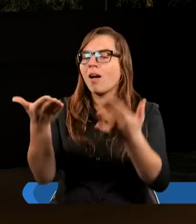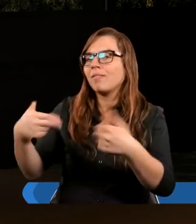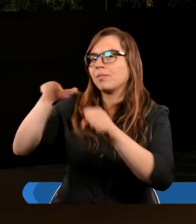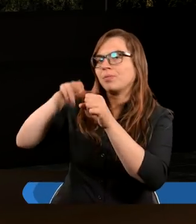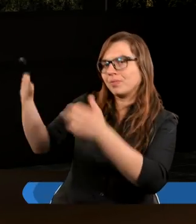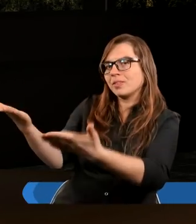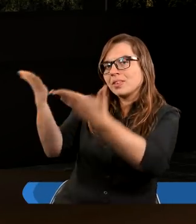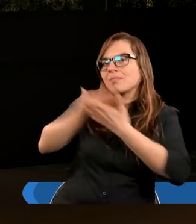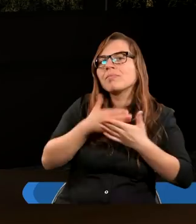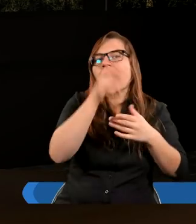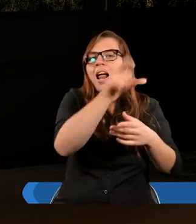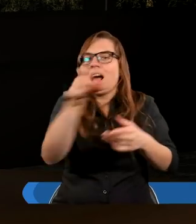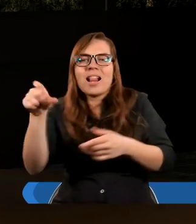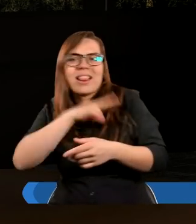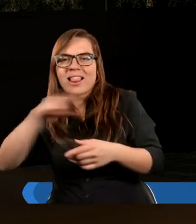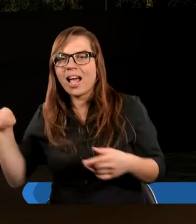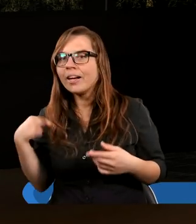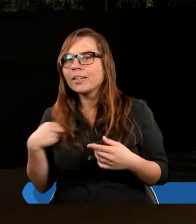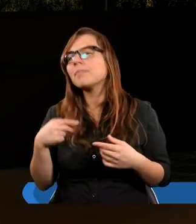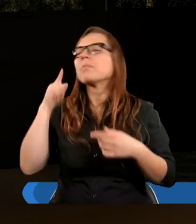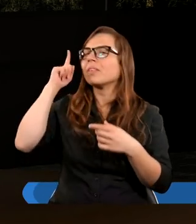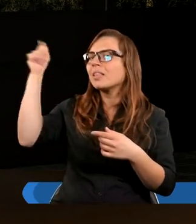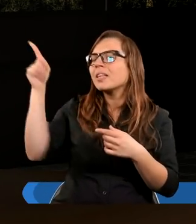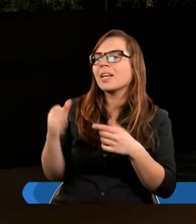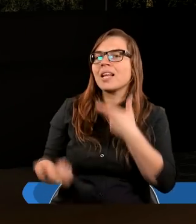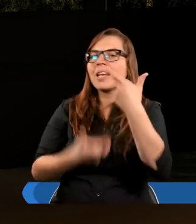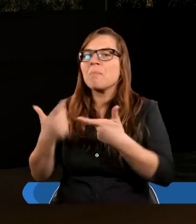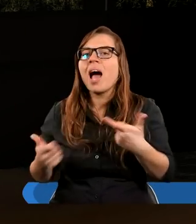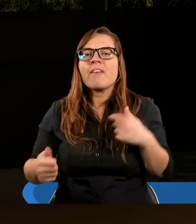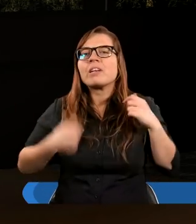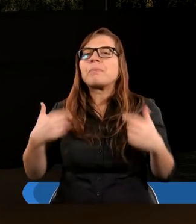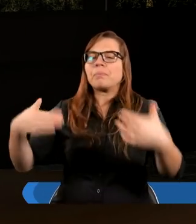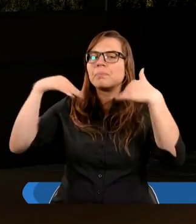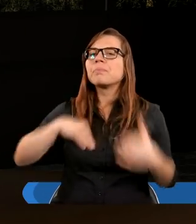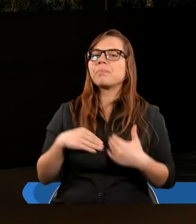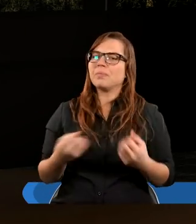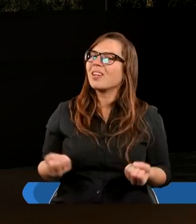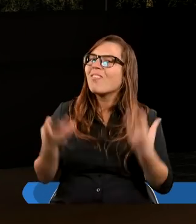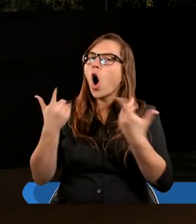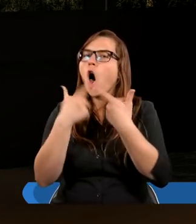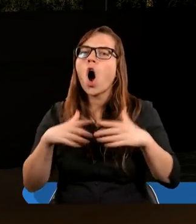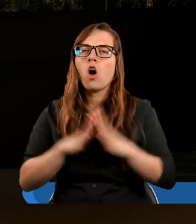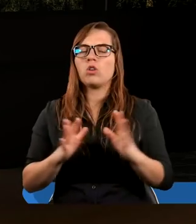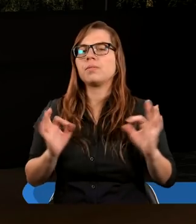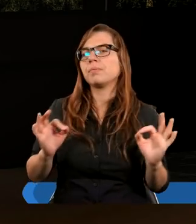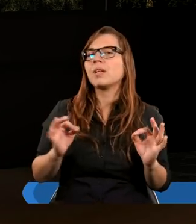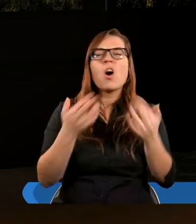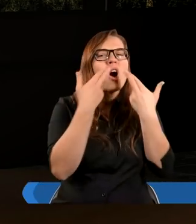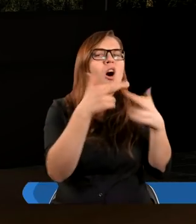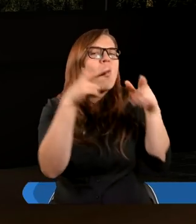poniosłeś, za każdego z nas. Za to, że Ty pragniesz, abyśmy tworzyli Kościół, mimo tak